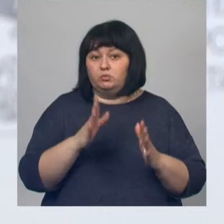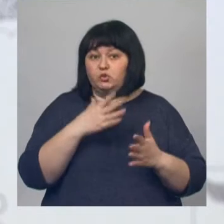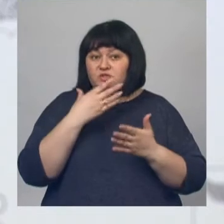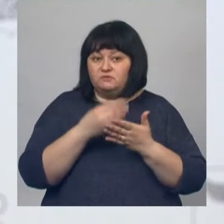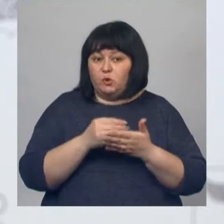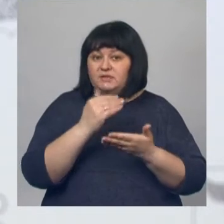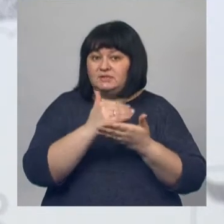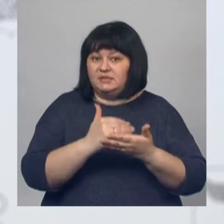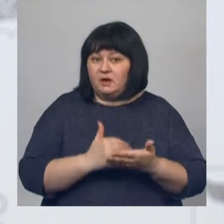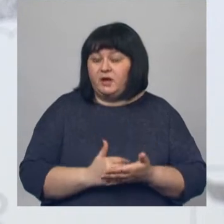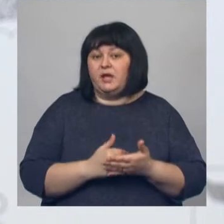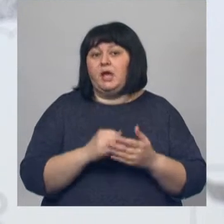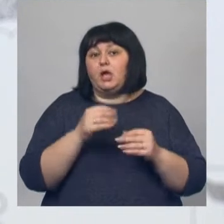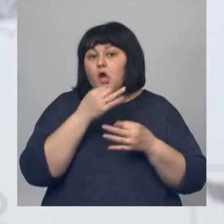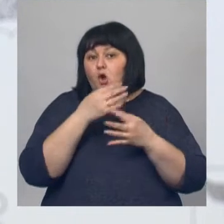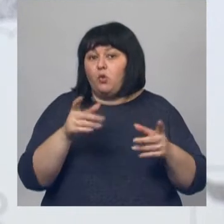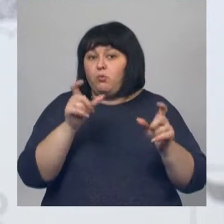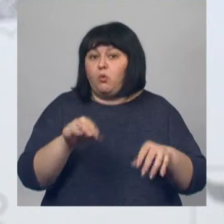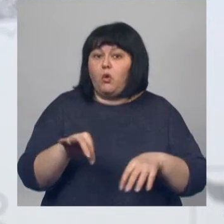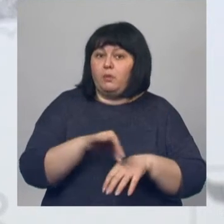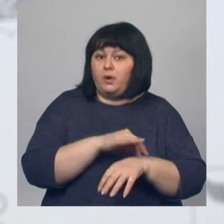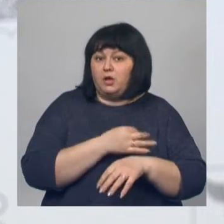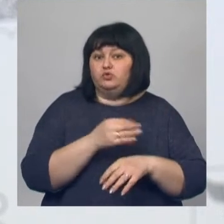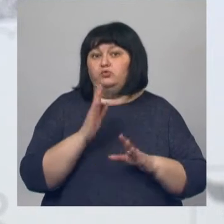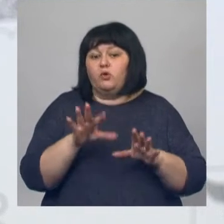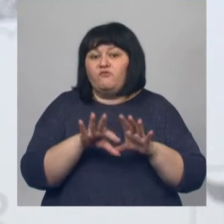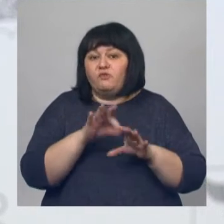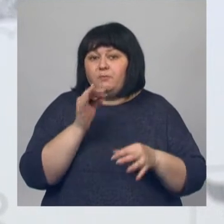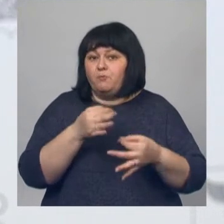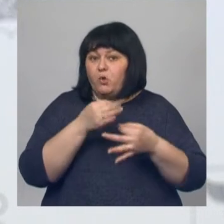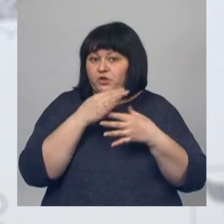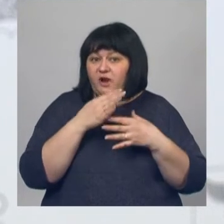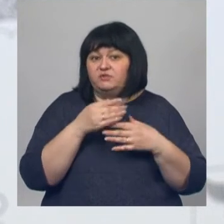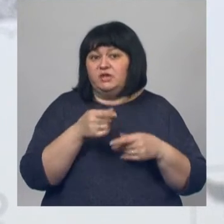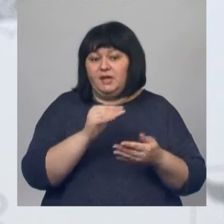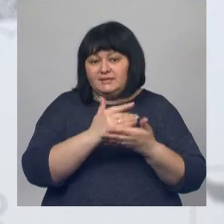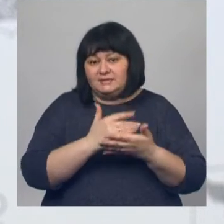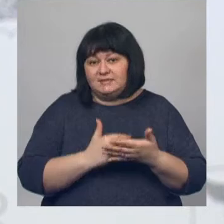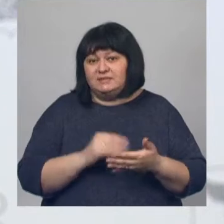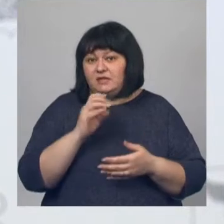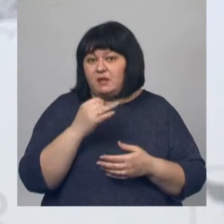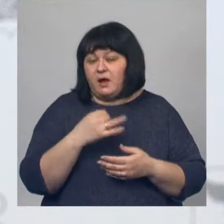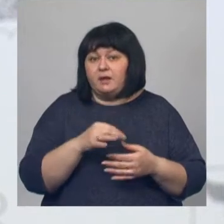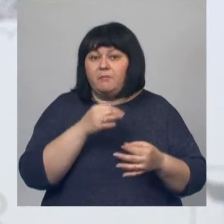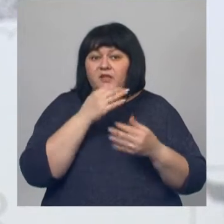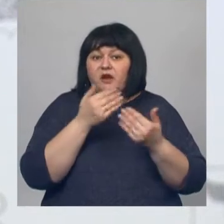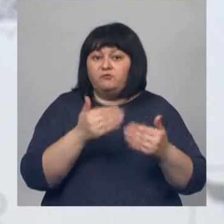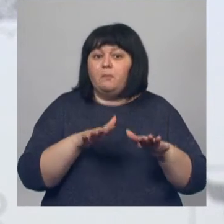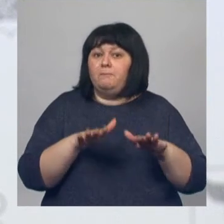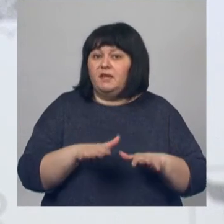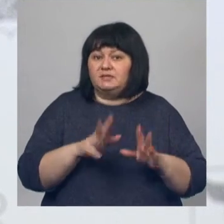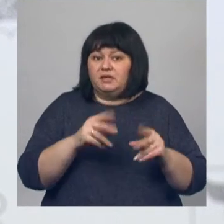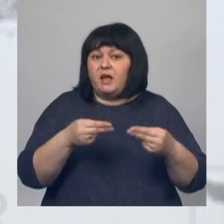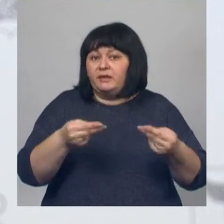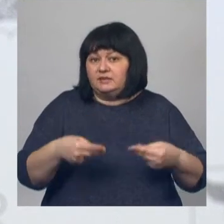сценарий. И любой брачующийся, да, он может выбрать понравившийся ему сценарий, понравившееся ему место для